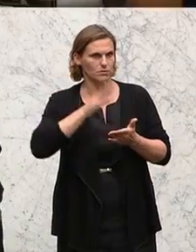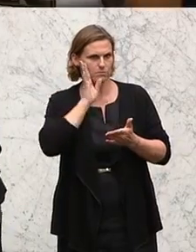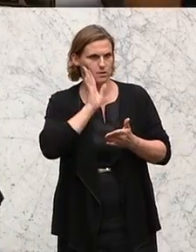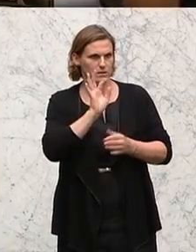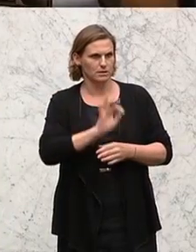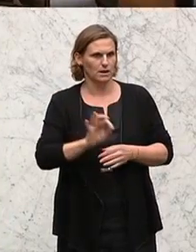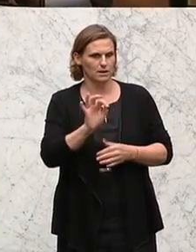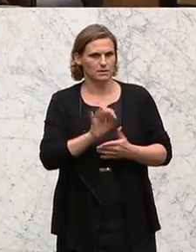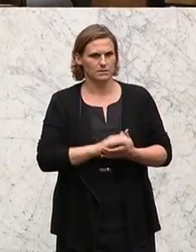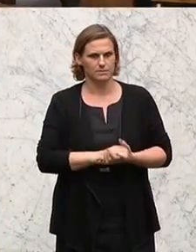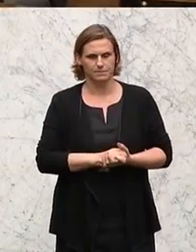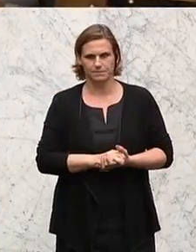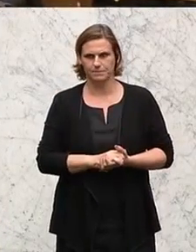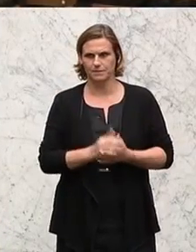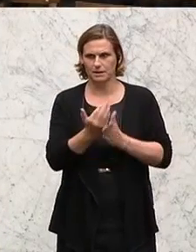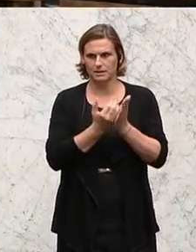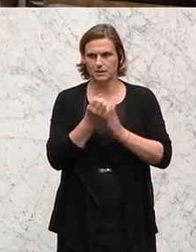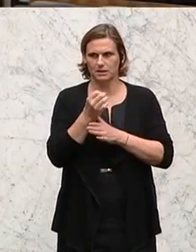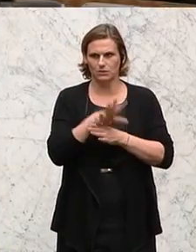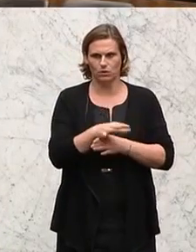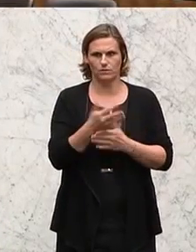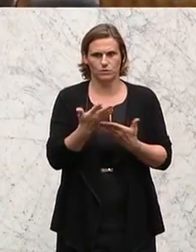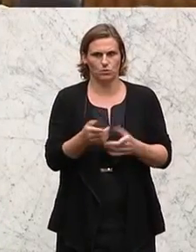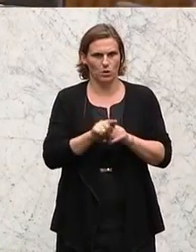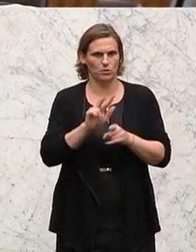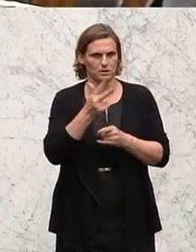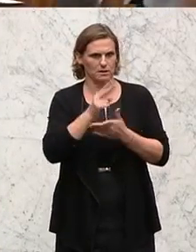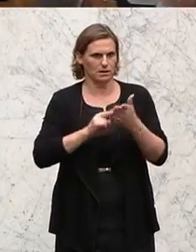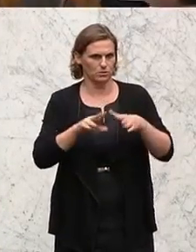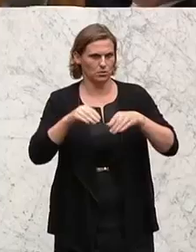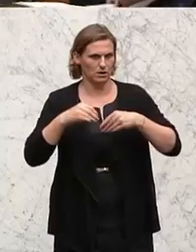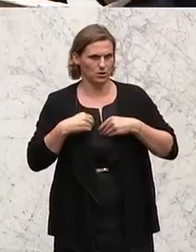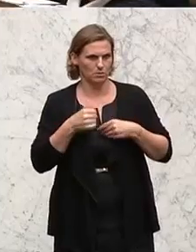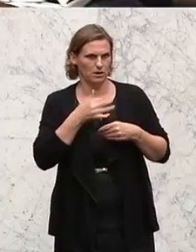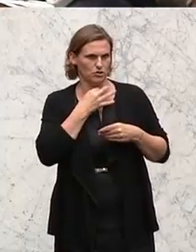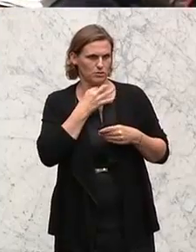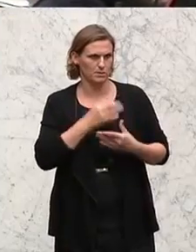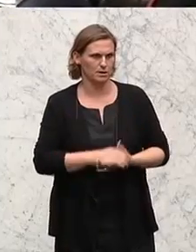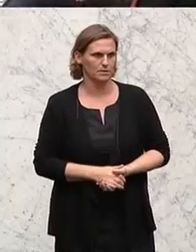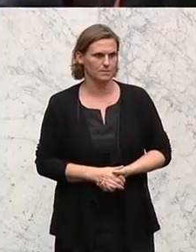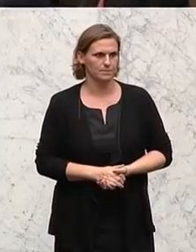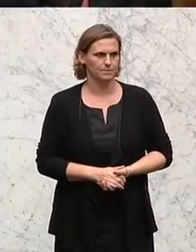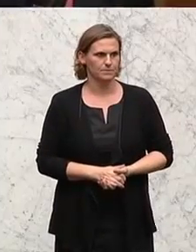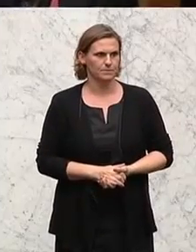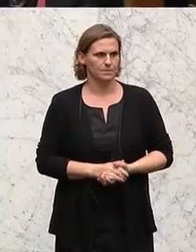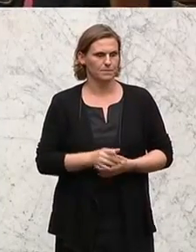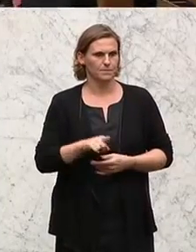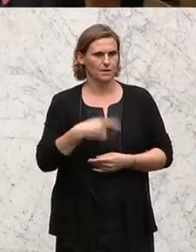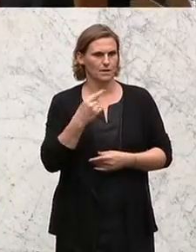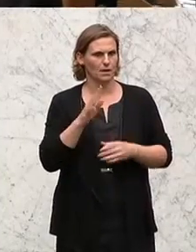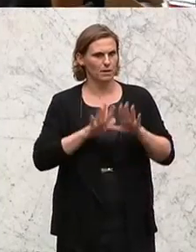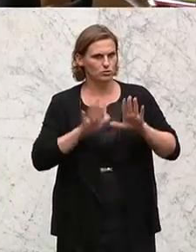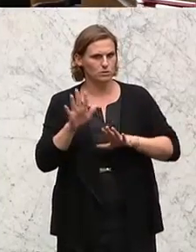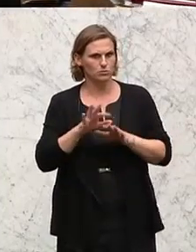bitte ich um ein Zeichen. Der Gesetzentwurf ist somit auch in dritter Lesung einstimmig angenommen. Schließlich gelangen wir zur